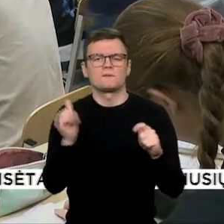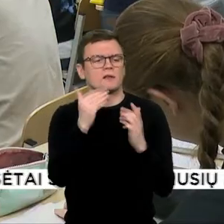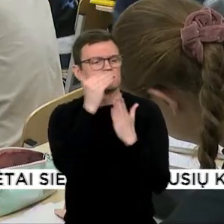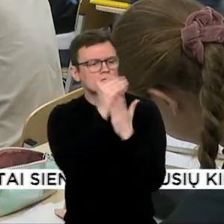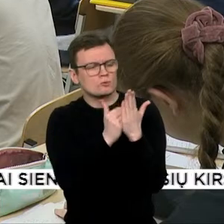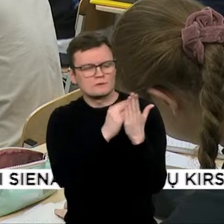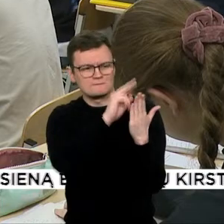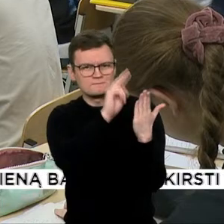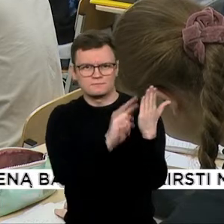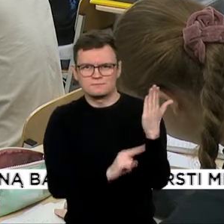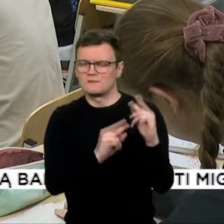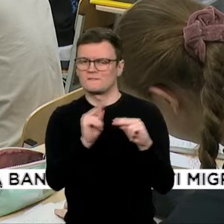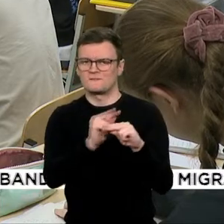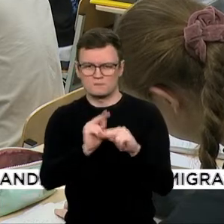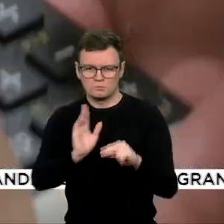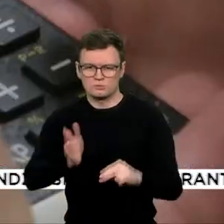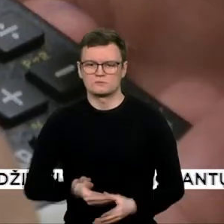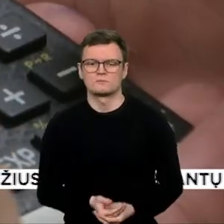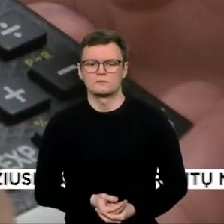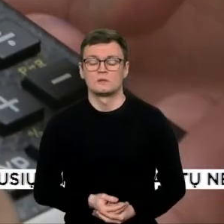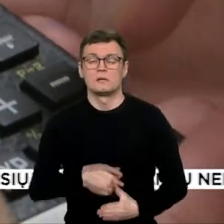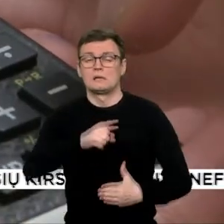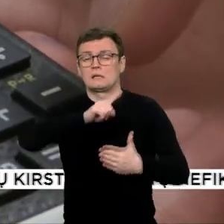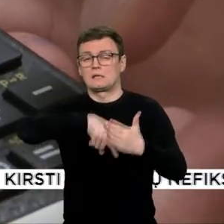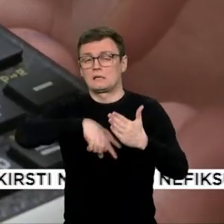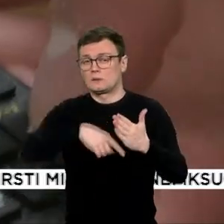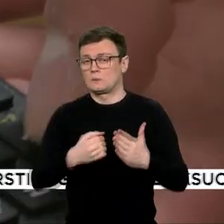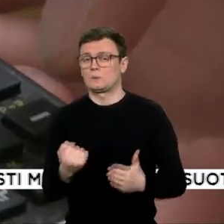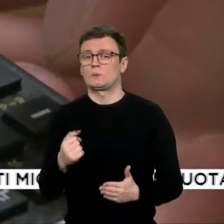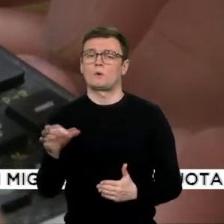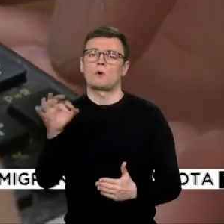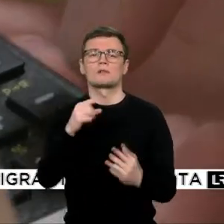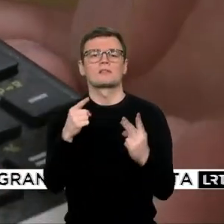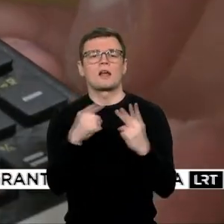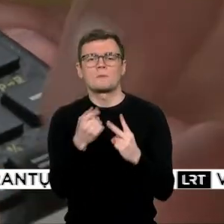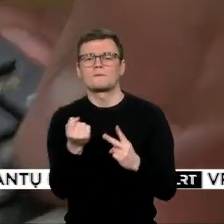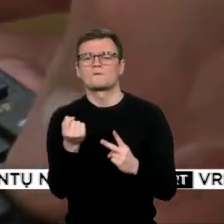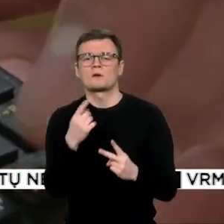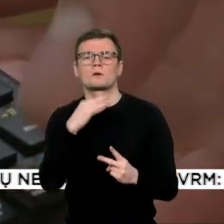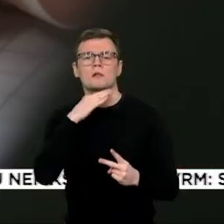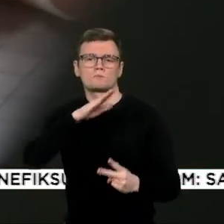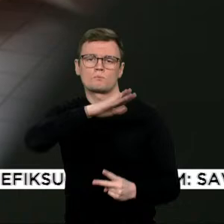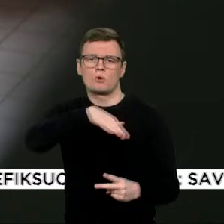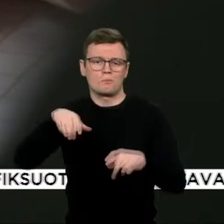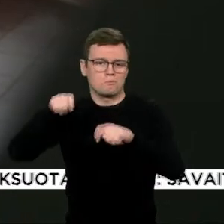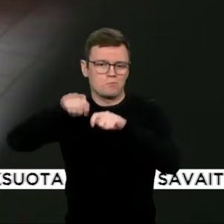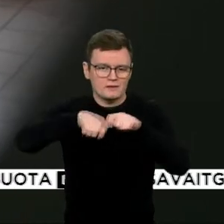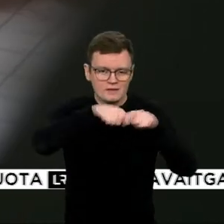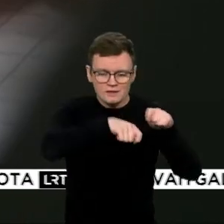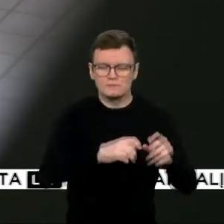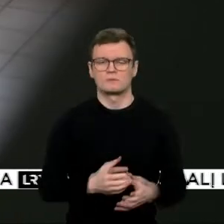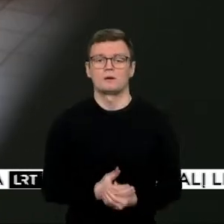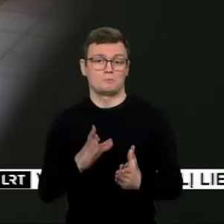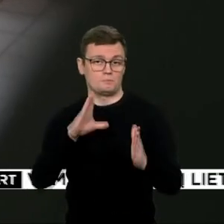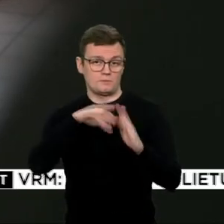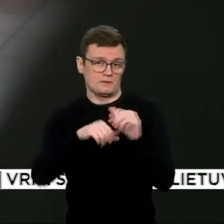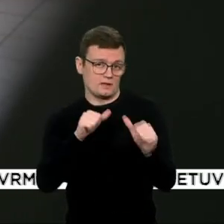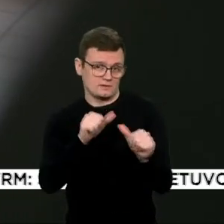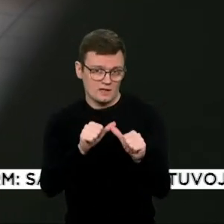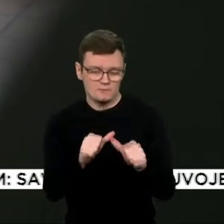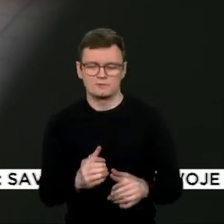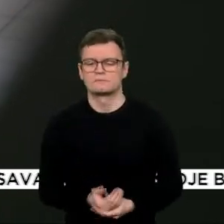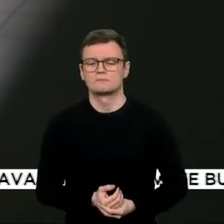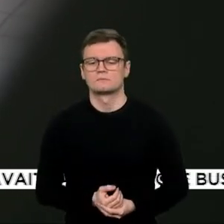Nepaisant aštrios kritikos dėl tarpinių vienuoliktokų patikrinimų, kurie sudaro didelę dalį brandos egzamino, švietimo mokslo ir sporto ministras,